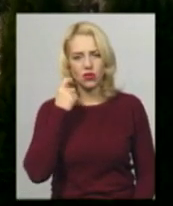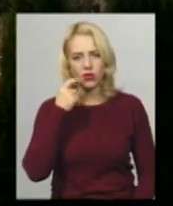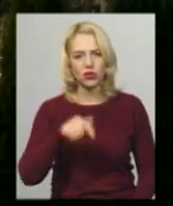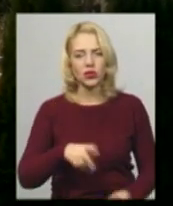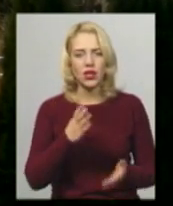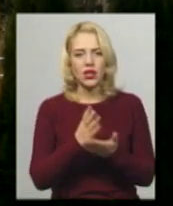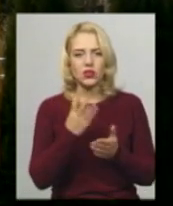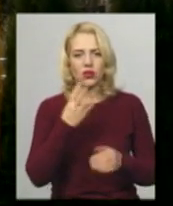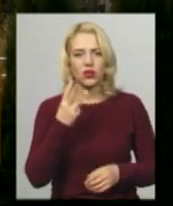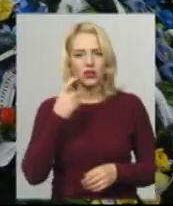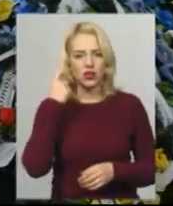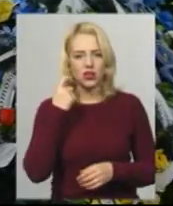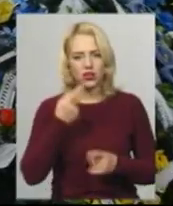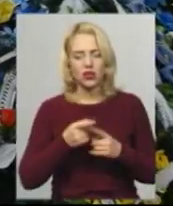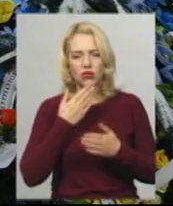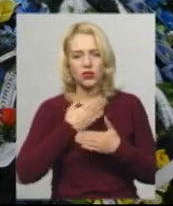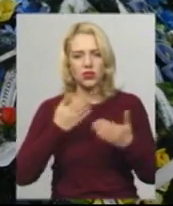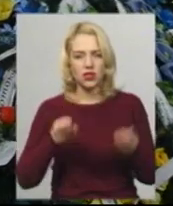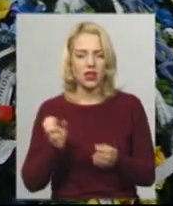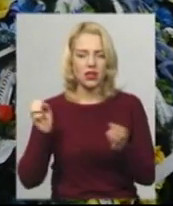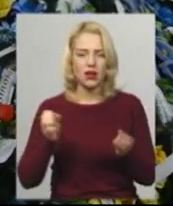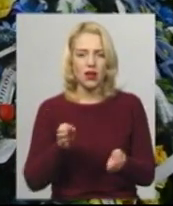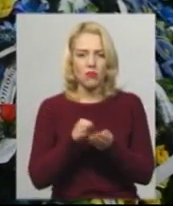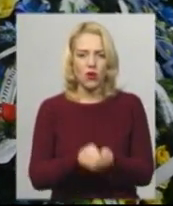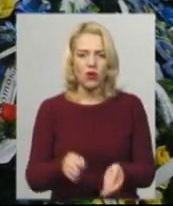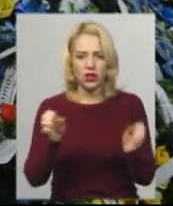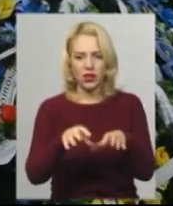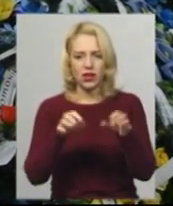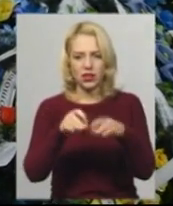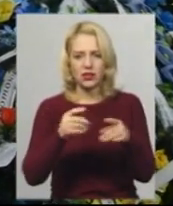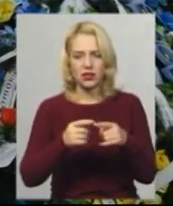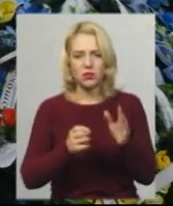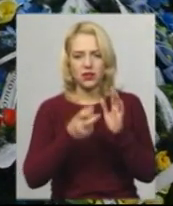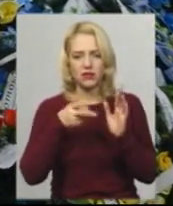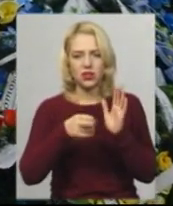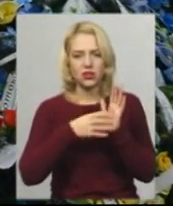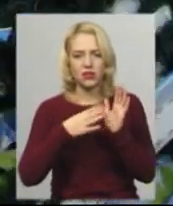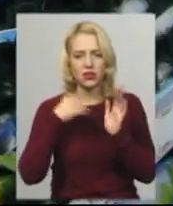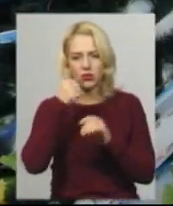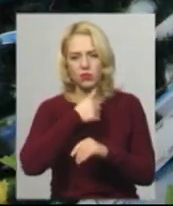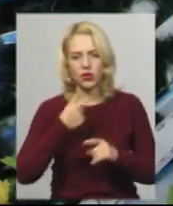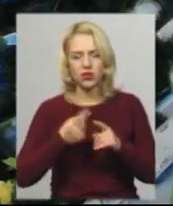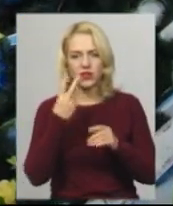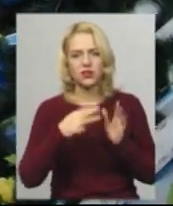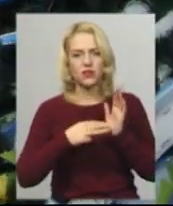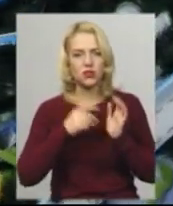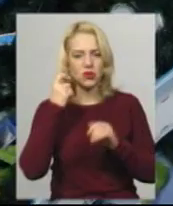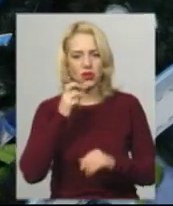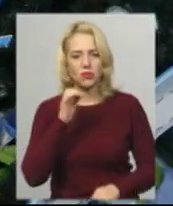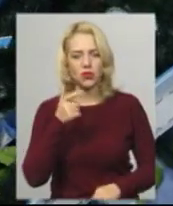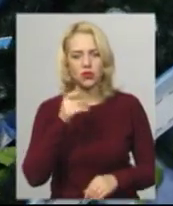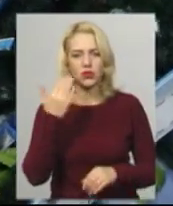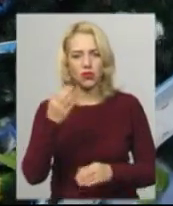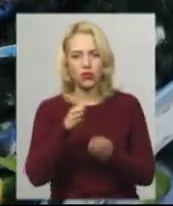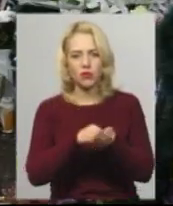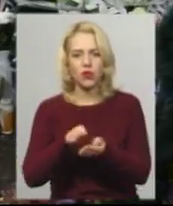Володимир Величко. Остання могила насипана 21 липня 2019-го. В ній похований 28-річний Богдан Бігус. Його могилу та ще трьох